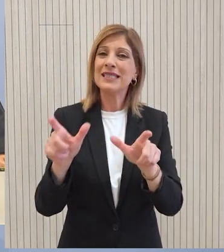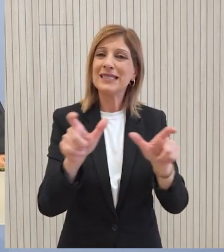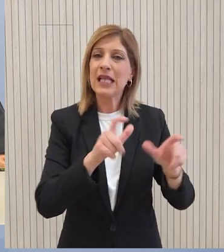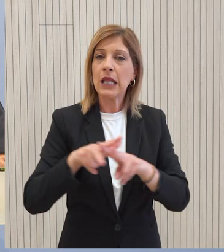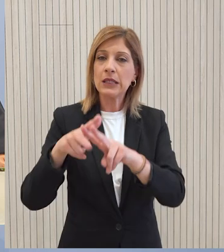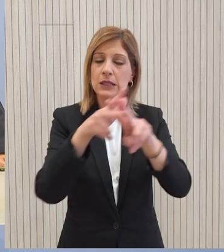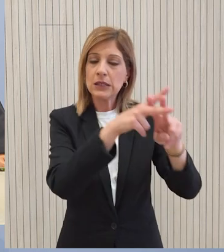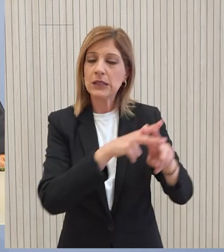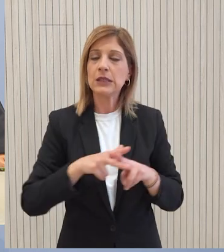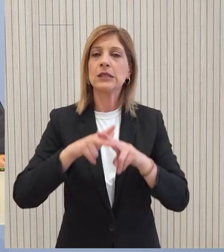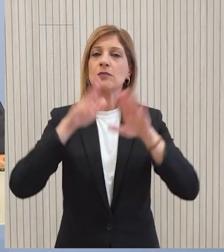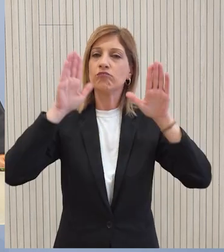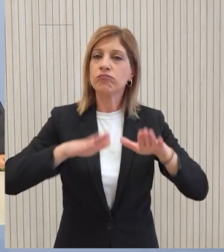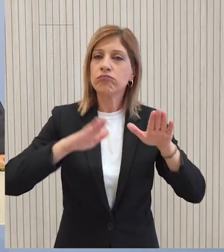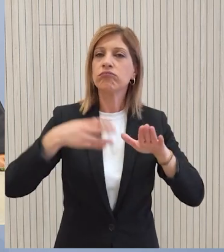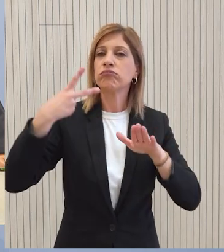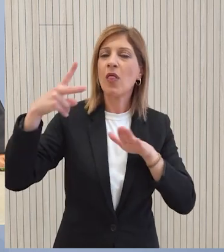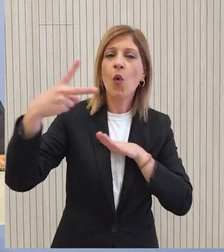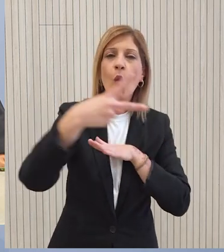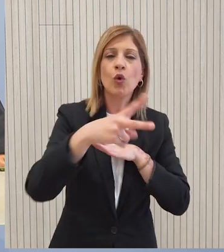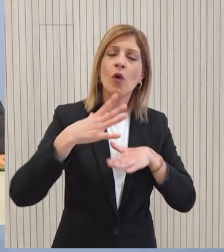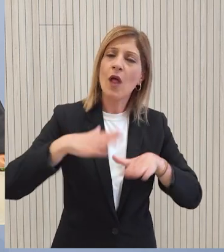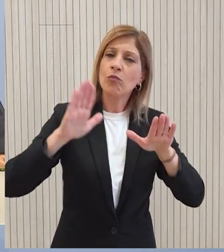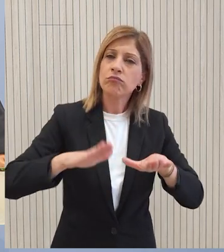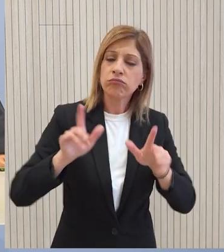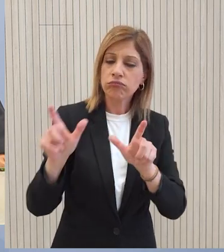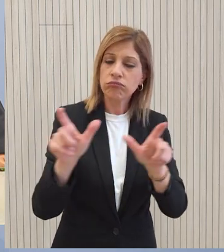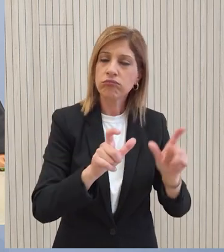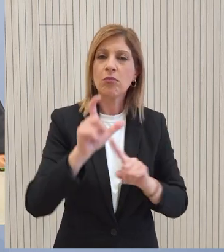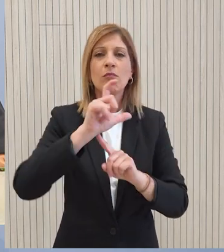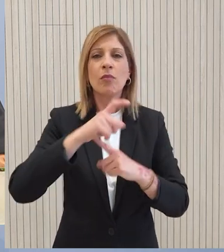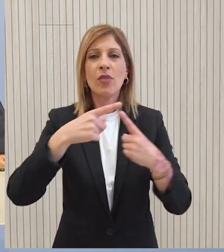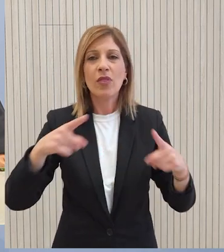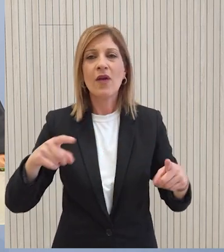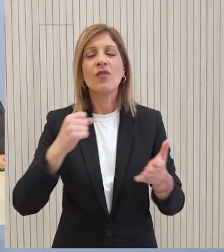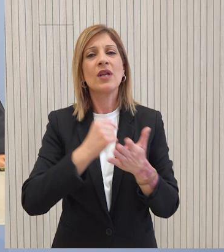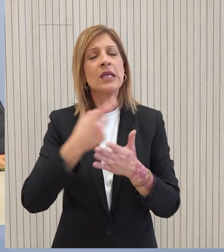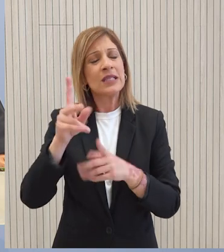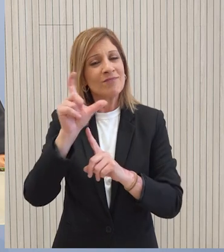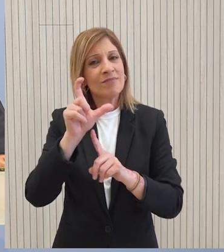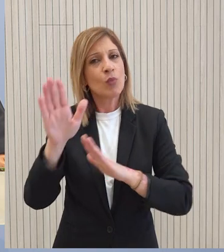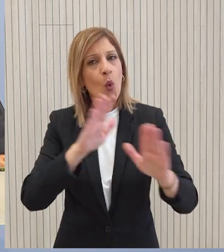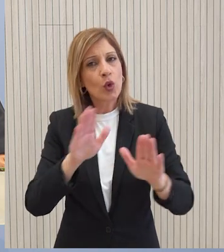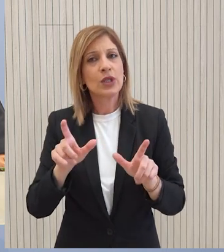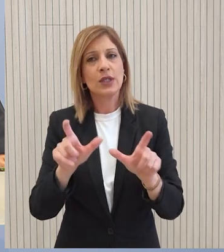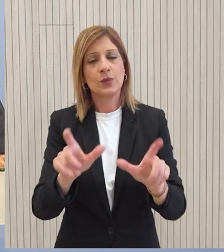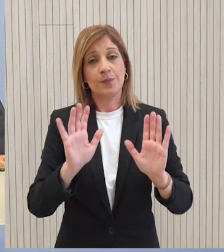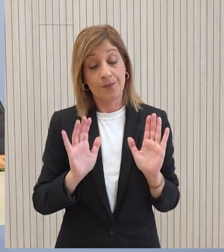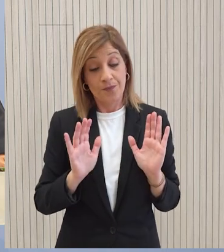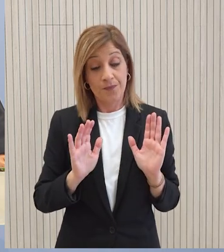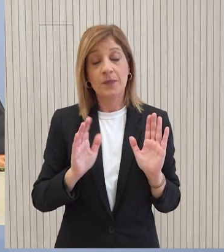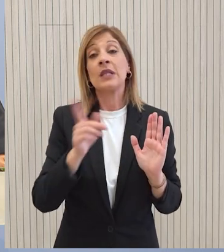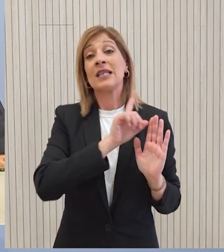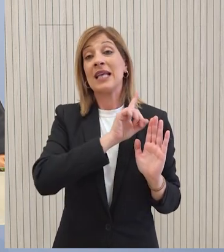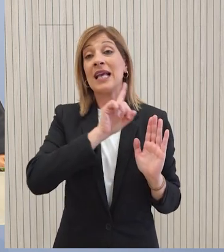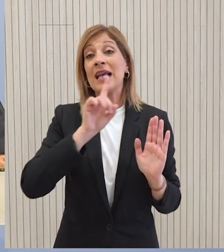μουσουλμανικών θρησκευτικών τους μνημείων και κυρίως για την διατήρηση του λατρευτικού τους χαρακτήρα. Κανένα εκ των